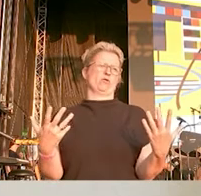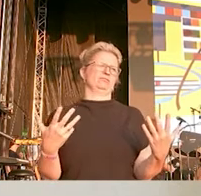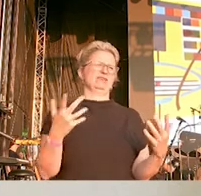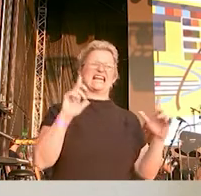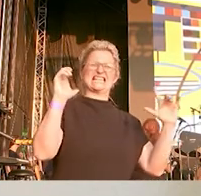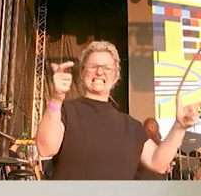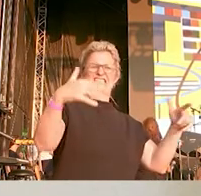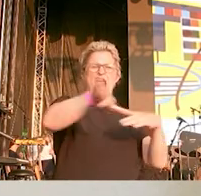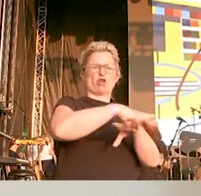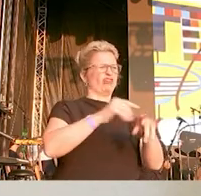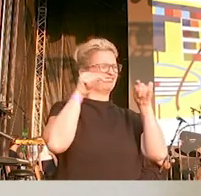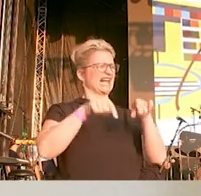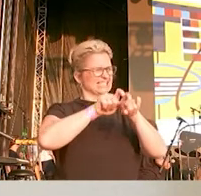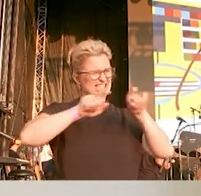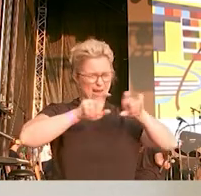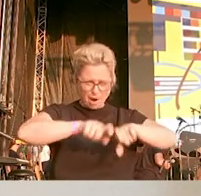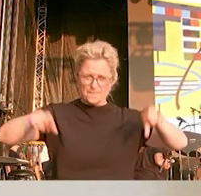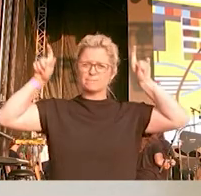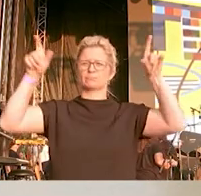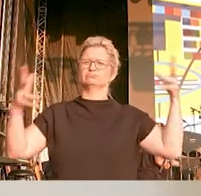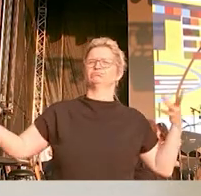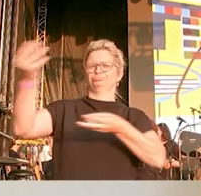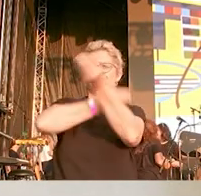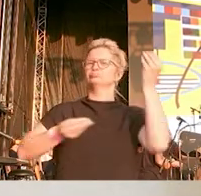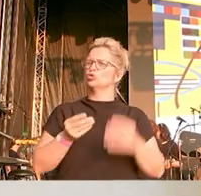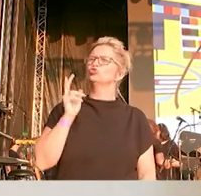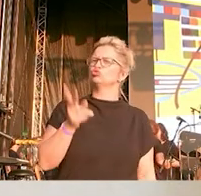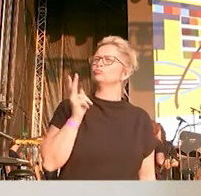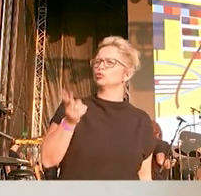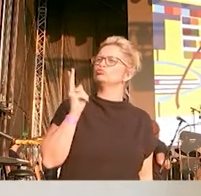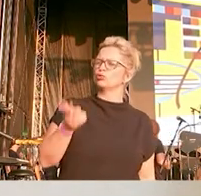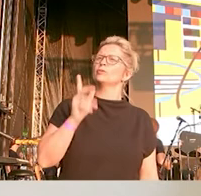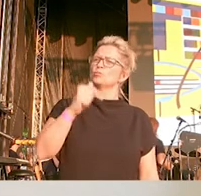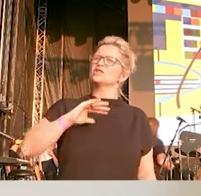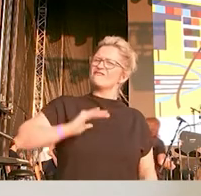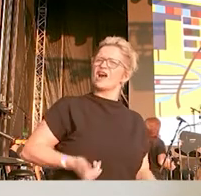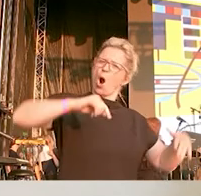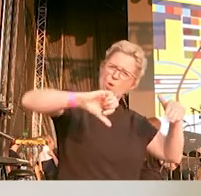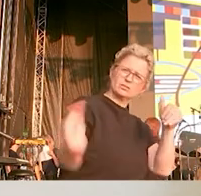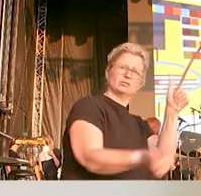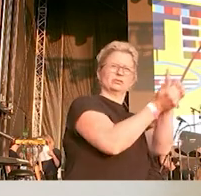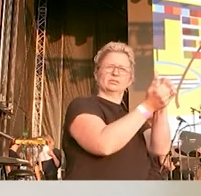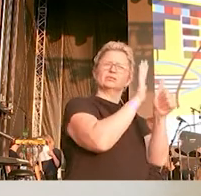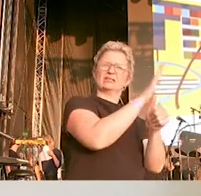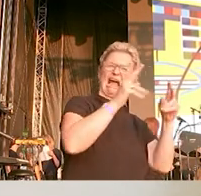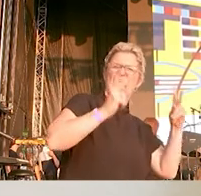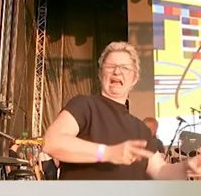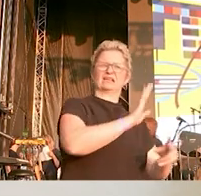Thema aufgegriffen hat und gemerkt hat, wir müssen uns als Gesellschaft auf die Seite von Frauen stellen oder ihrer